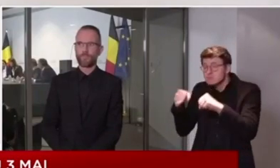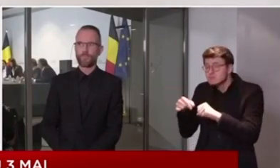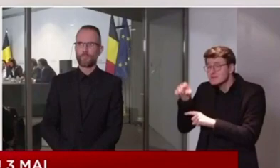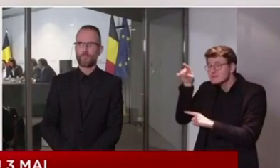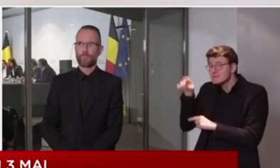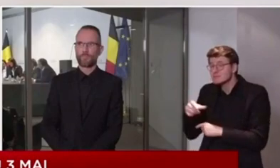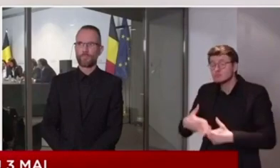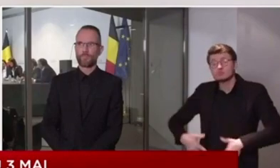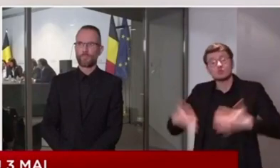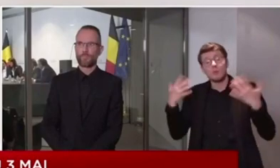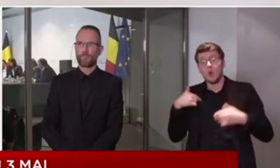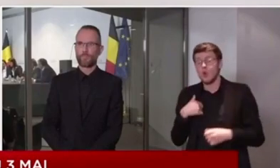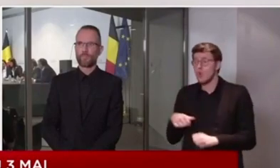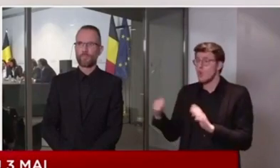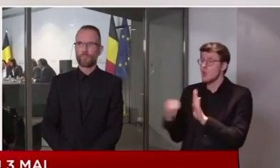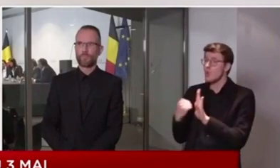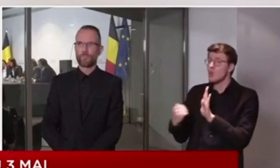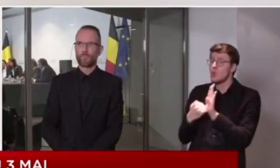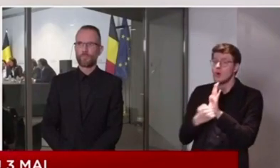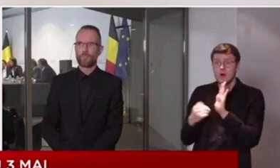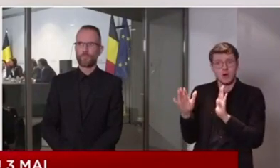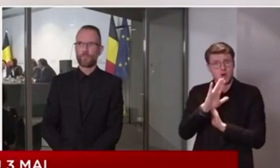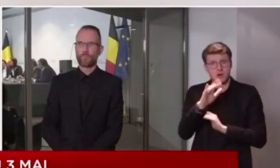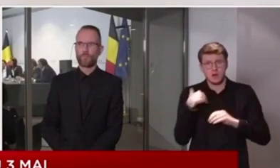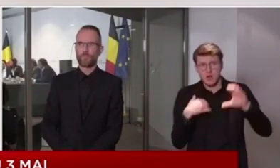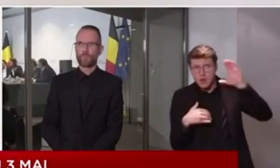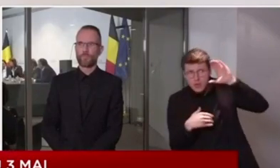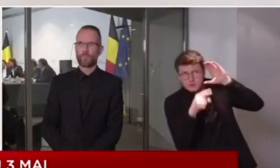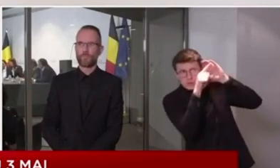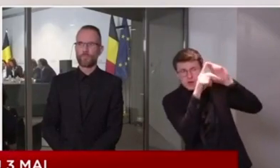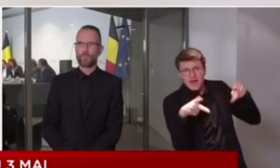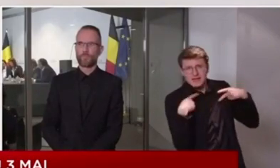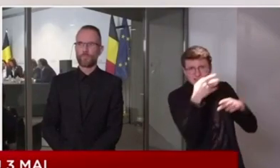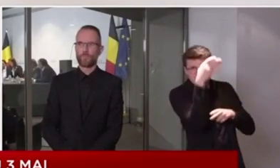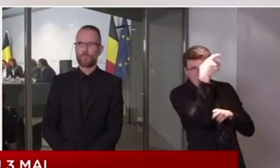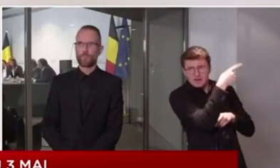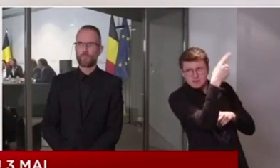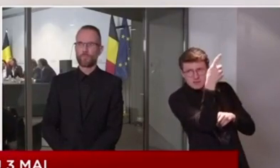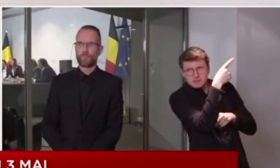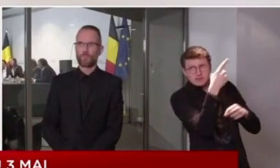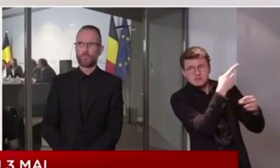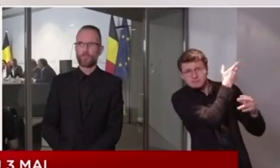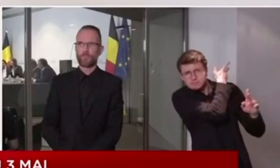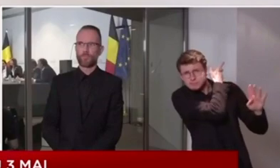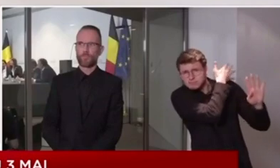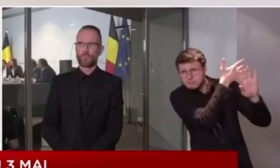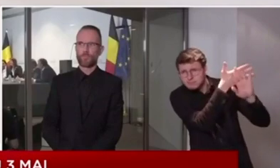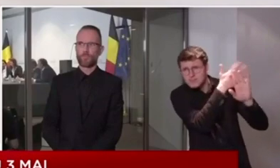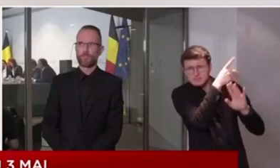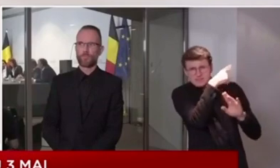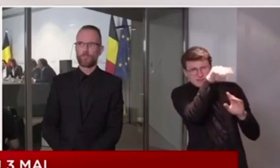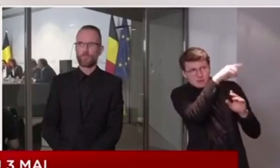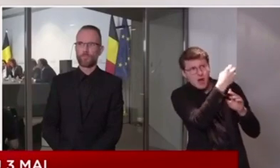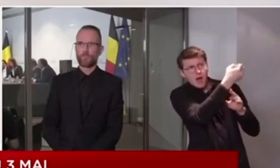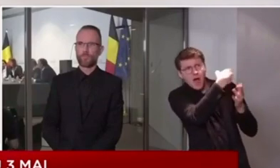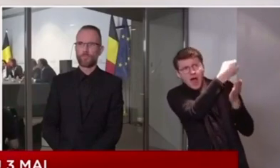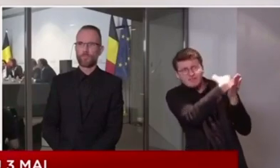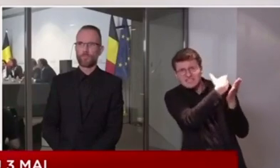décisions sont basées sur les avis des experts, des experts qui nous accompagnent depuis le début de cette crise.